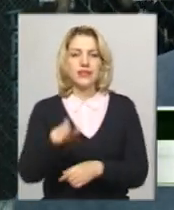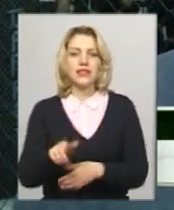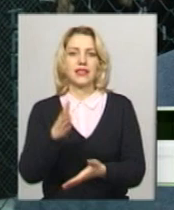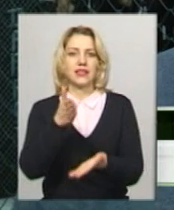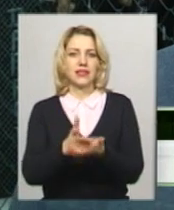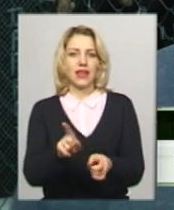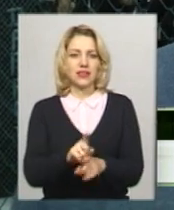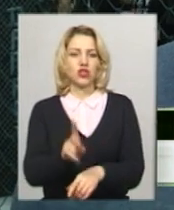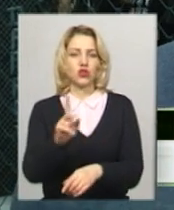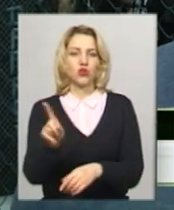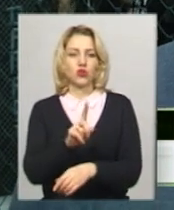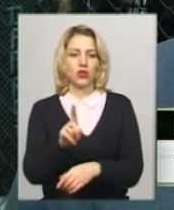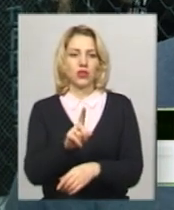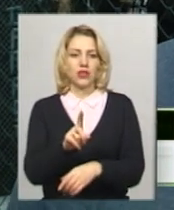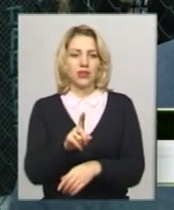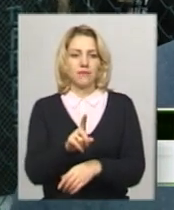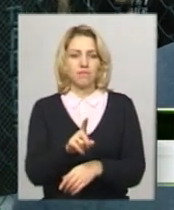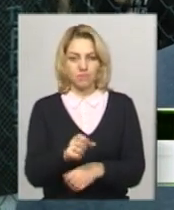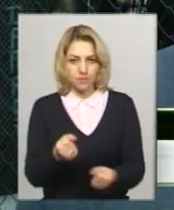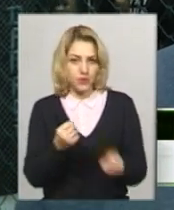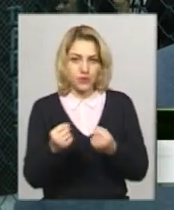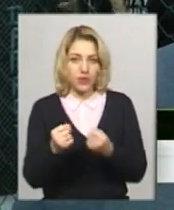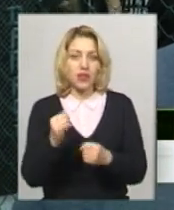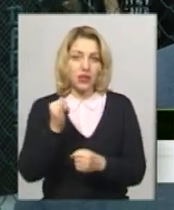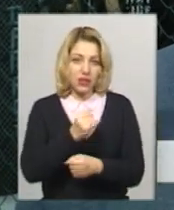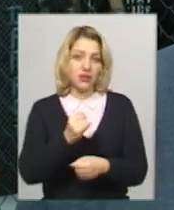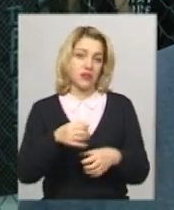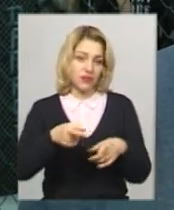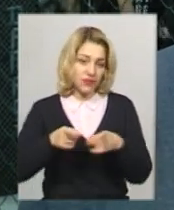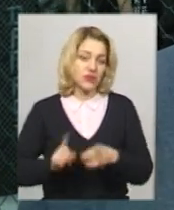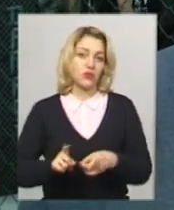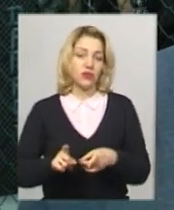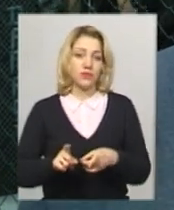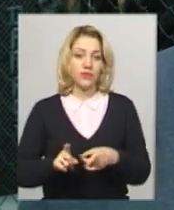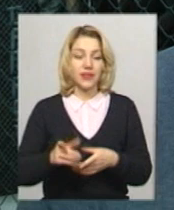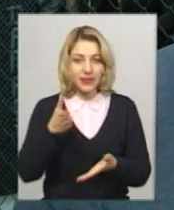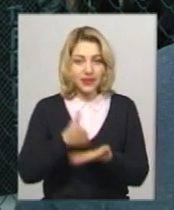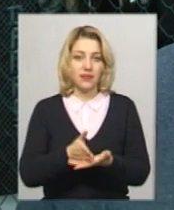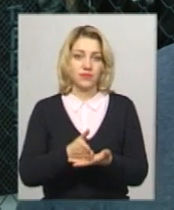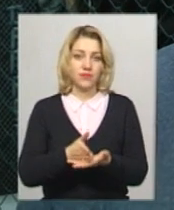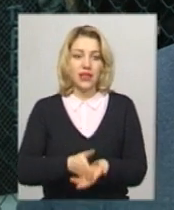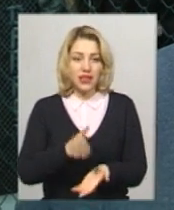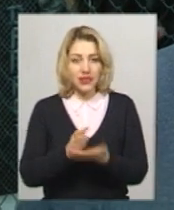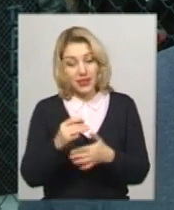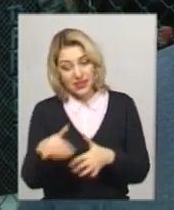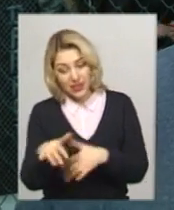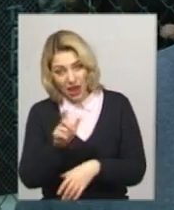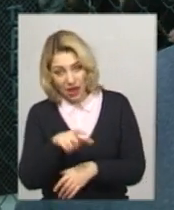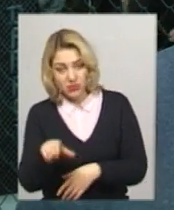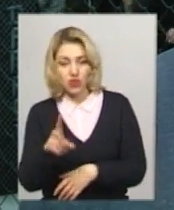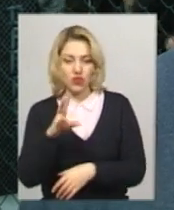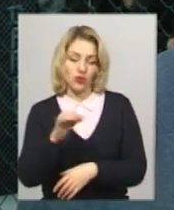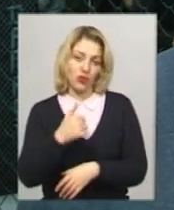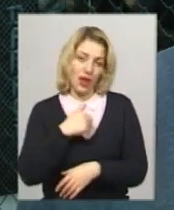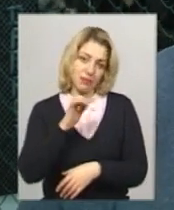кожи не буде. Звісно, що є трошки слабші, але я б